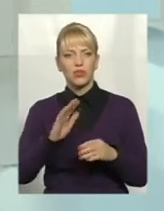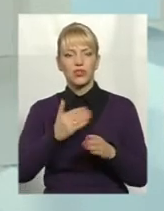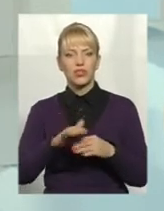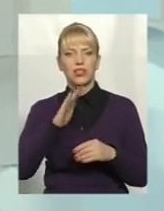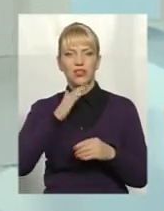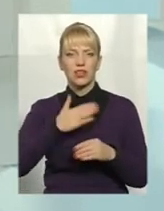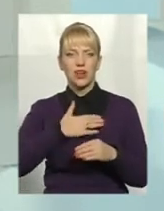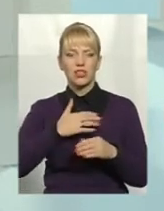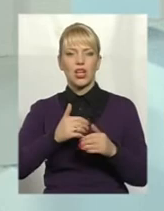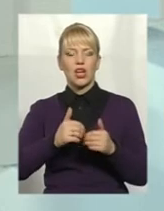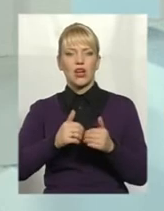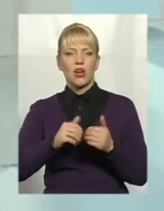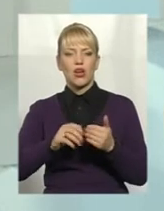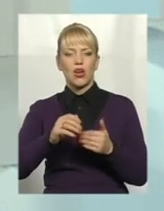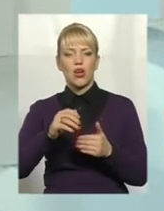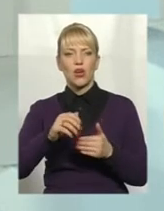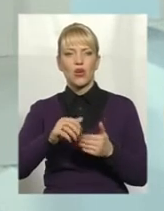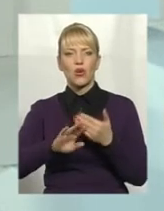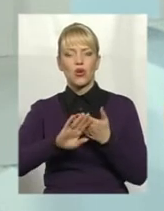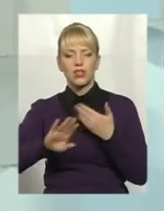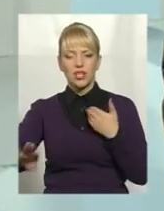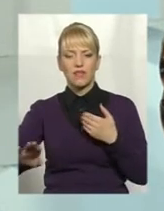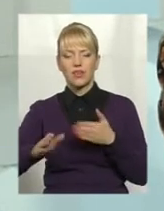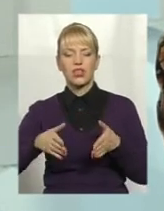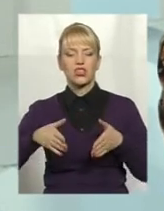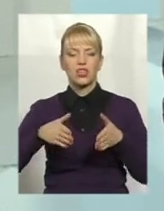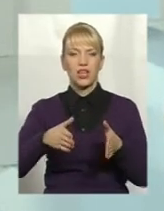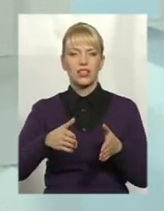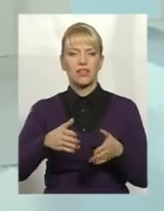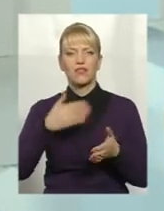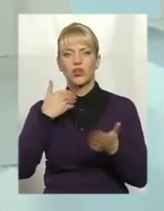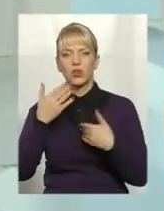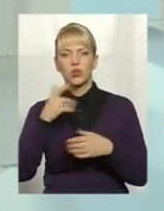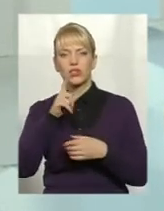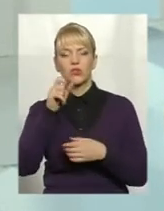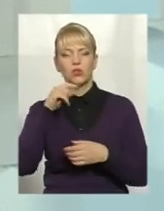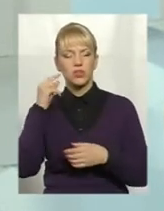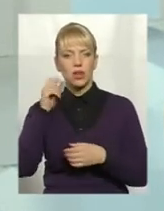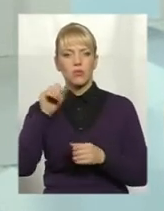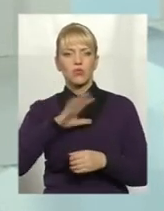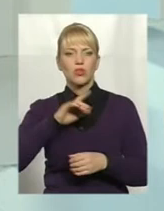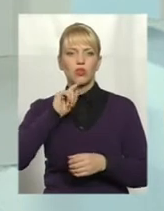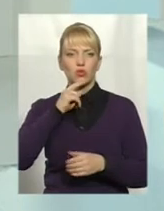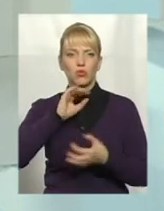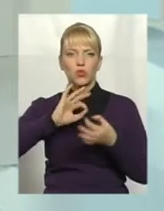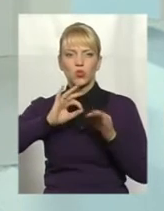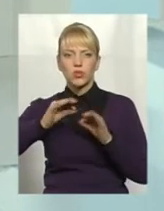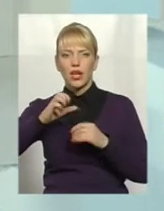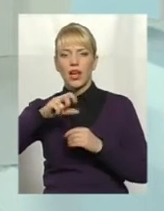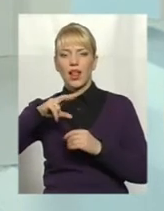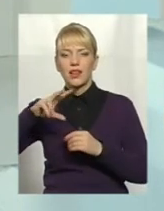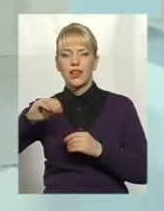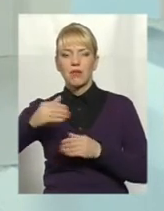розірваних зв'язків з Росією, можливо, якісь там ще будуть економічні ускладнення, але ми